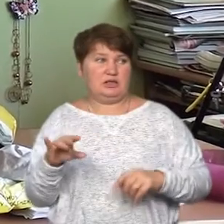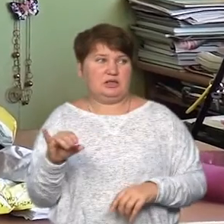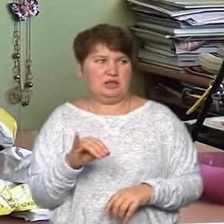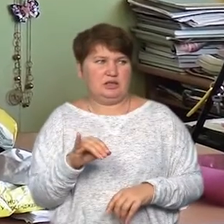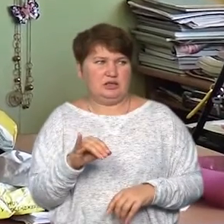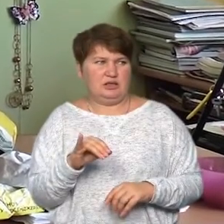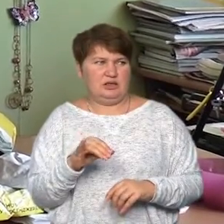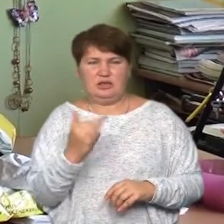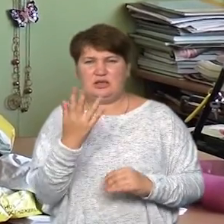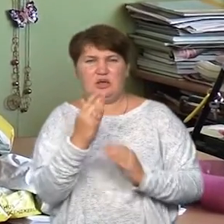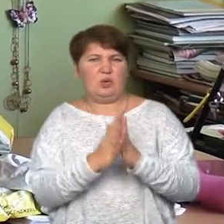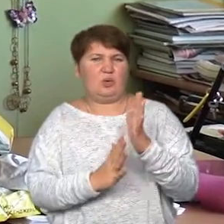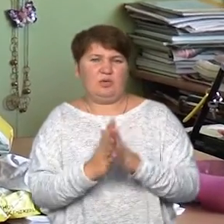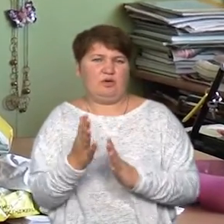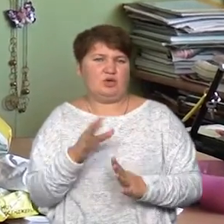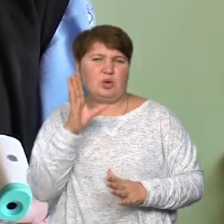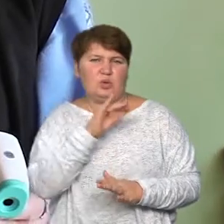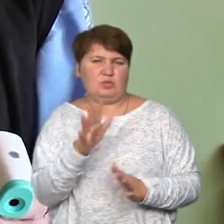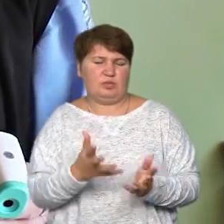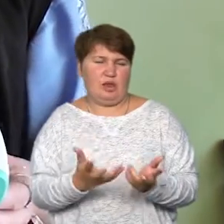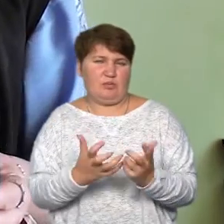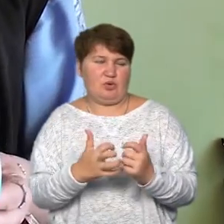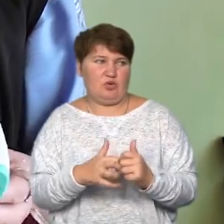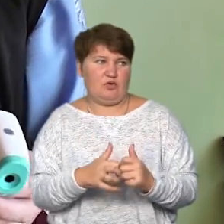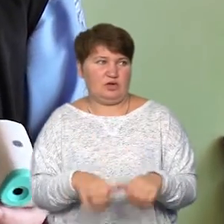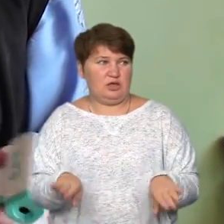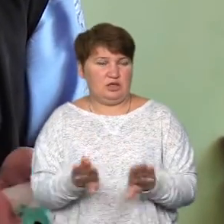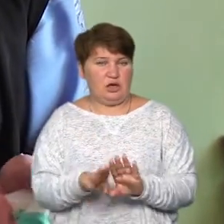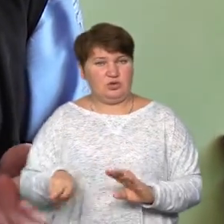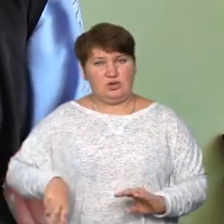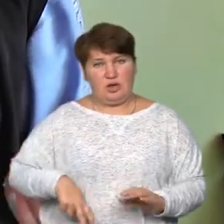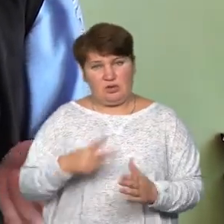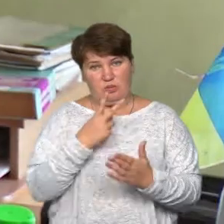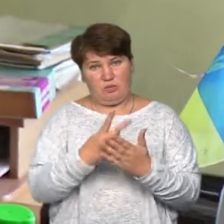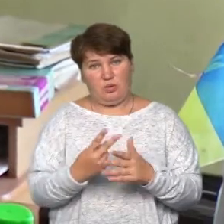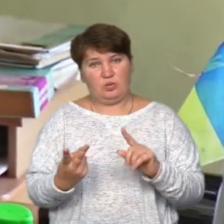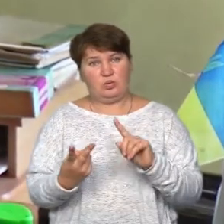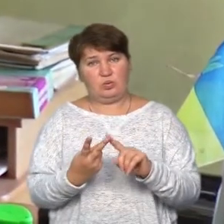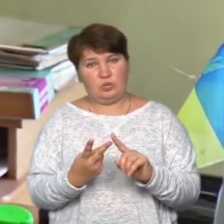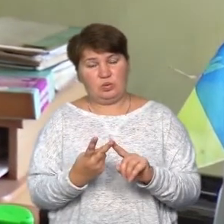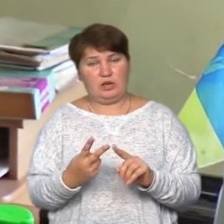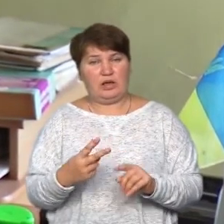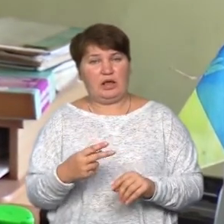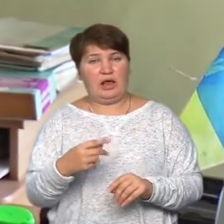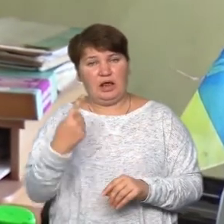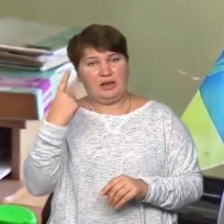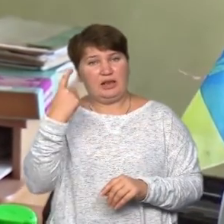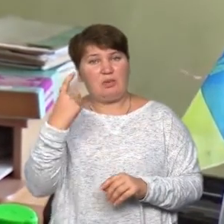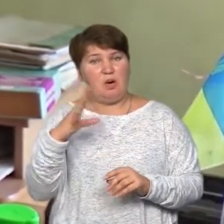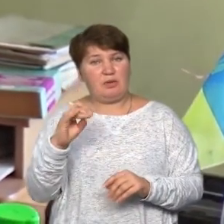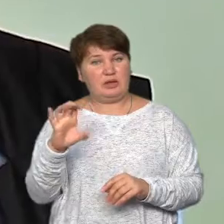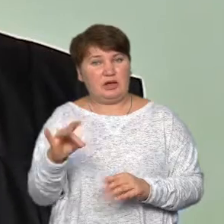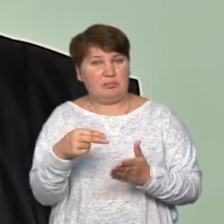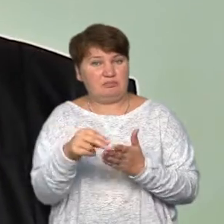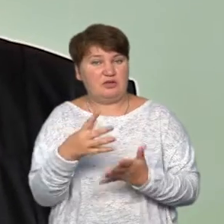рукавичок, бо ми ще не встигли рано їх розібрати. Також директорка показує другий безконтактний термометр, який придбала за власний